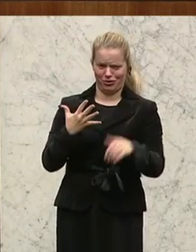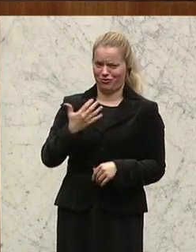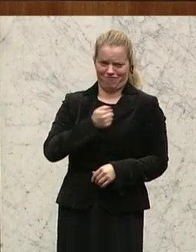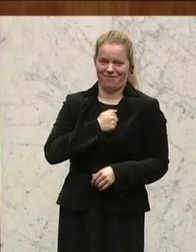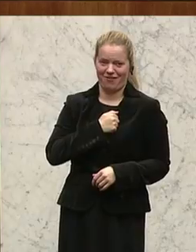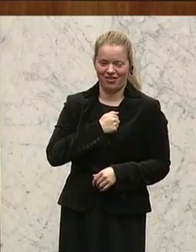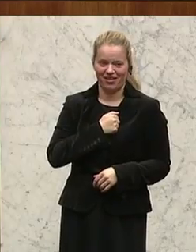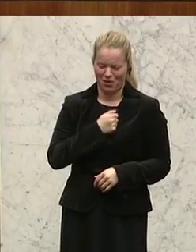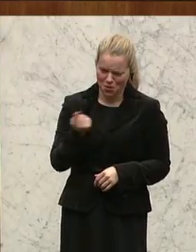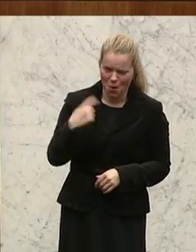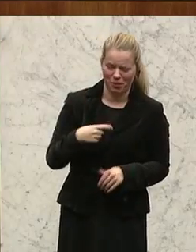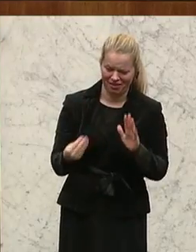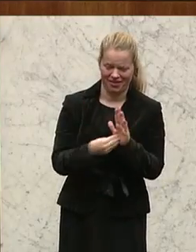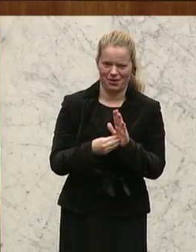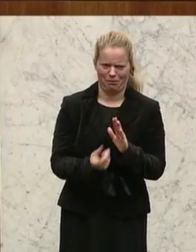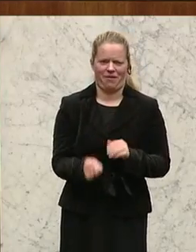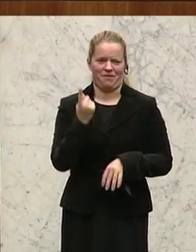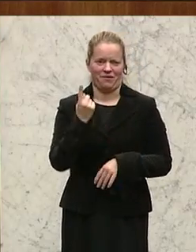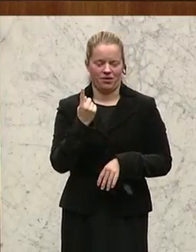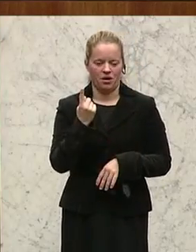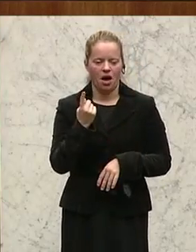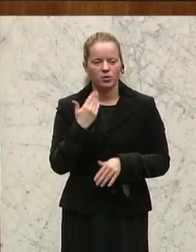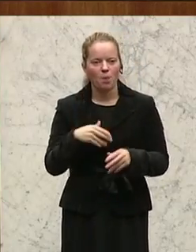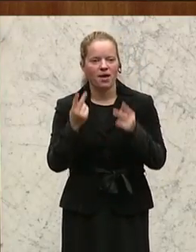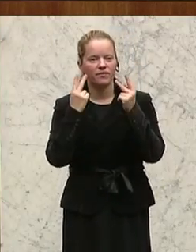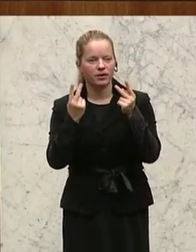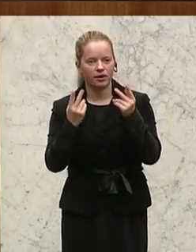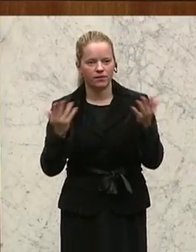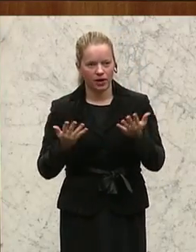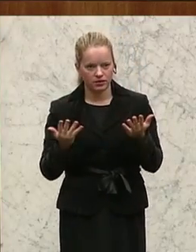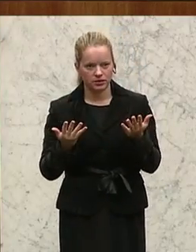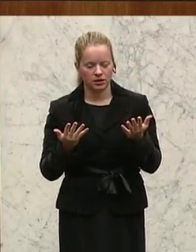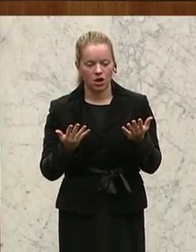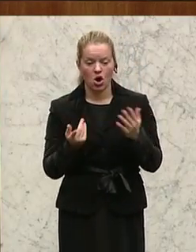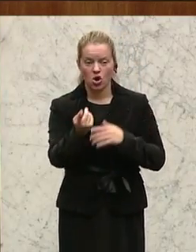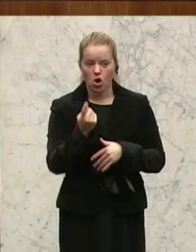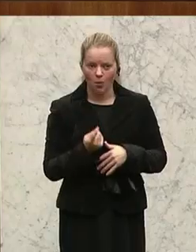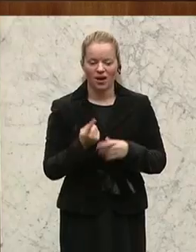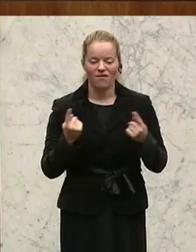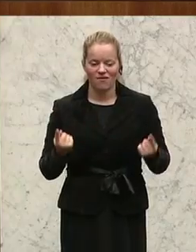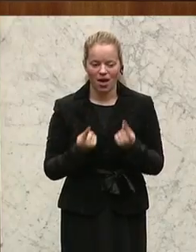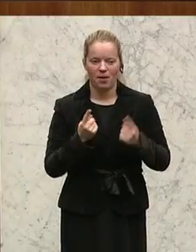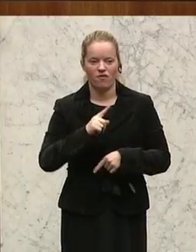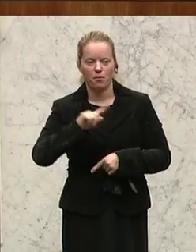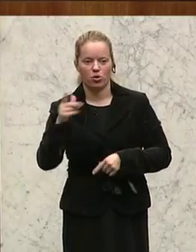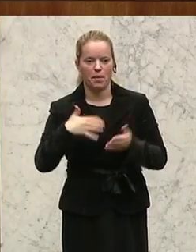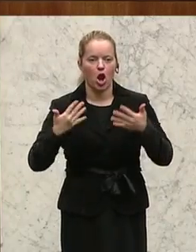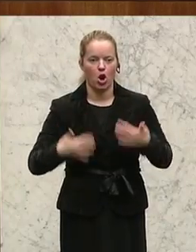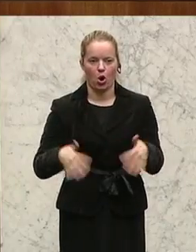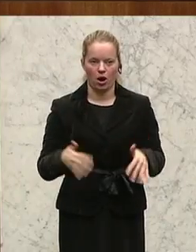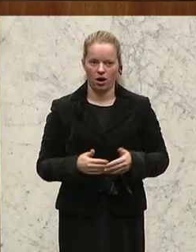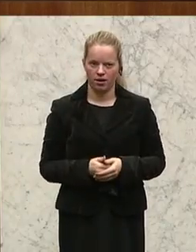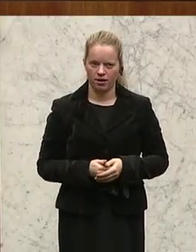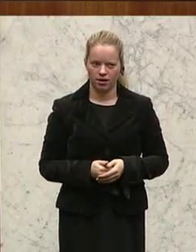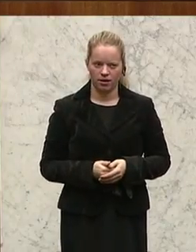am Weg, dass das kommt. Aber noch viel wichtiger, es gibt eine weitere Lockerung des Werbeverbotes. Sie, Herr Minister,